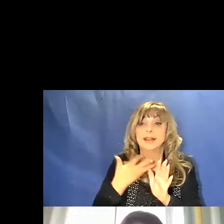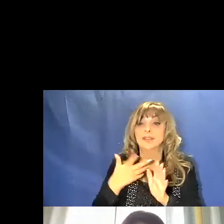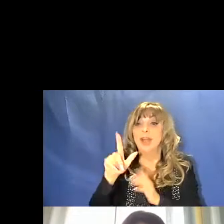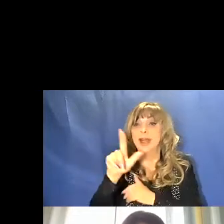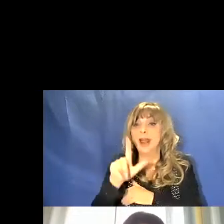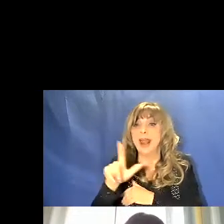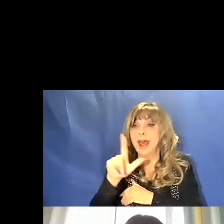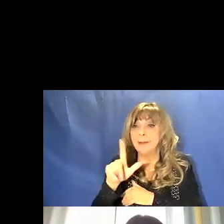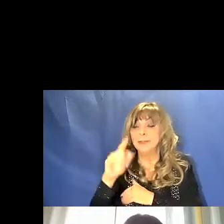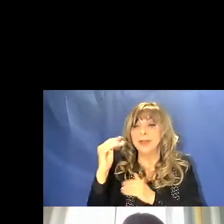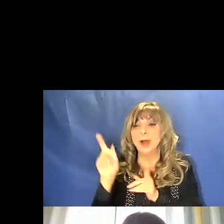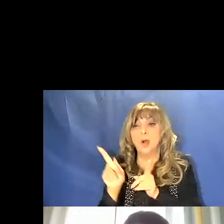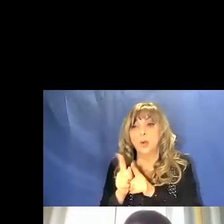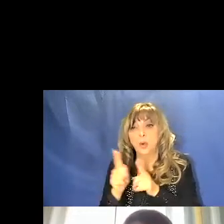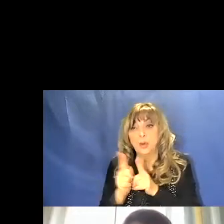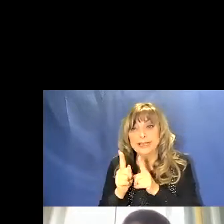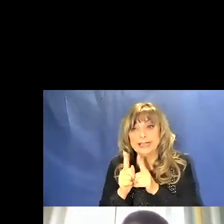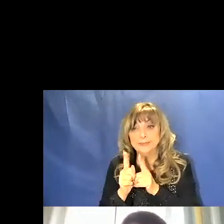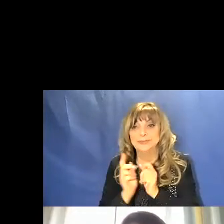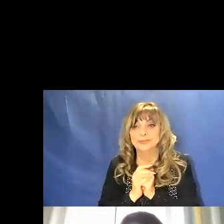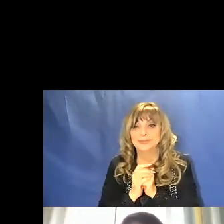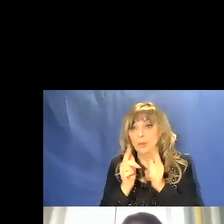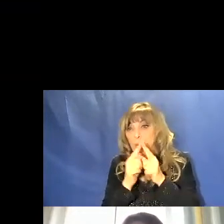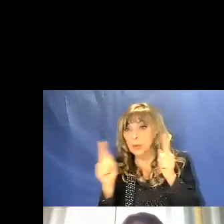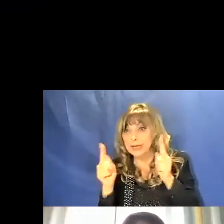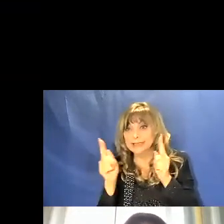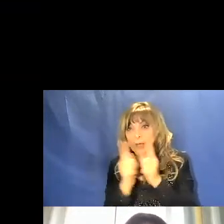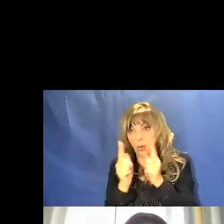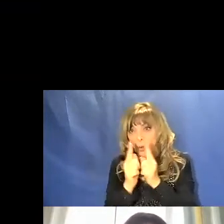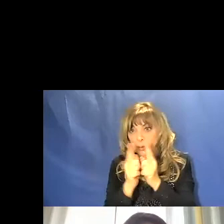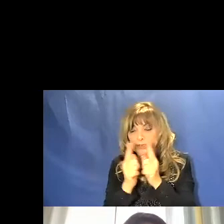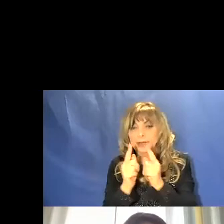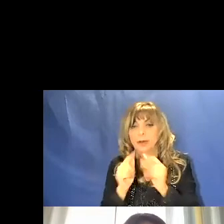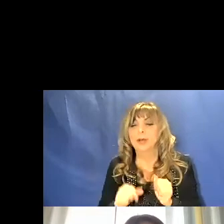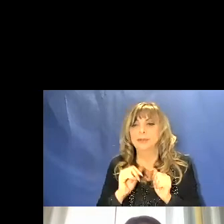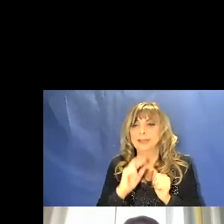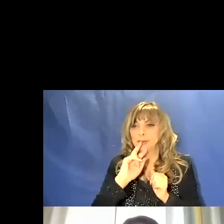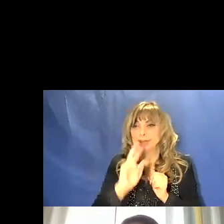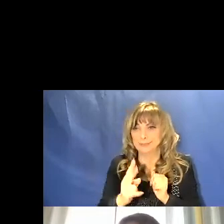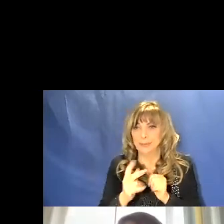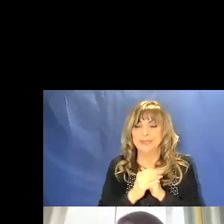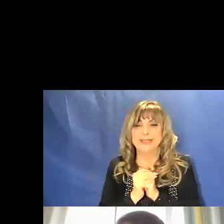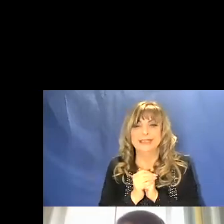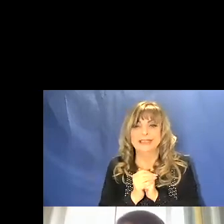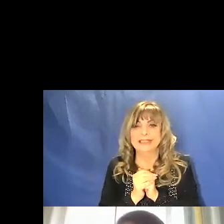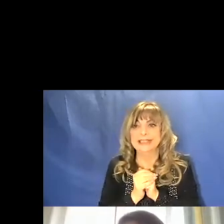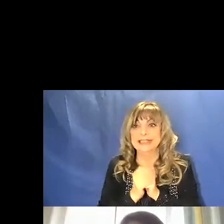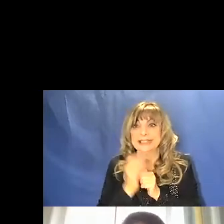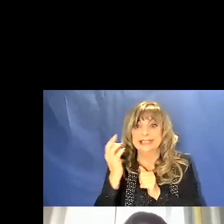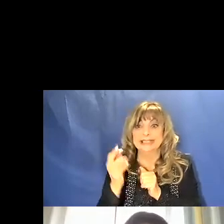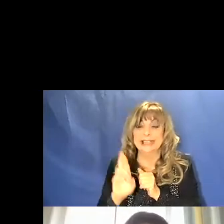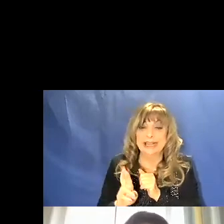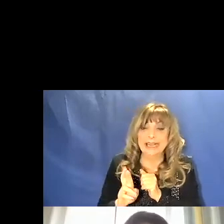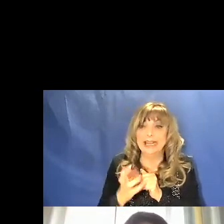corte. E ora possiamo rispondere alla domanda. Se è più calda Riegel